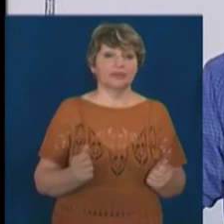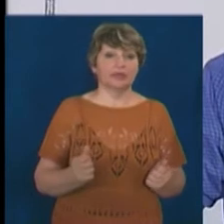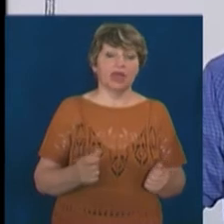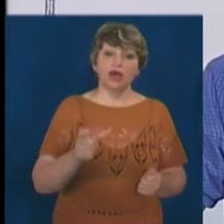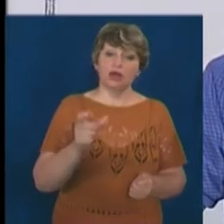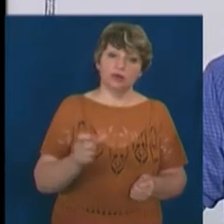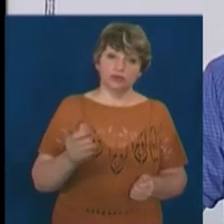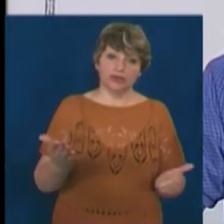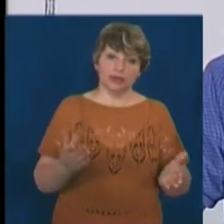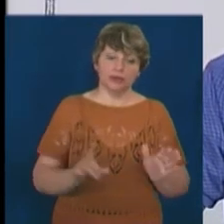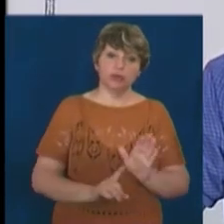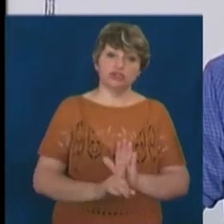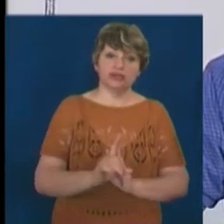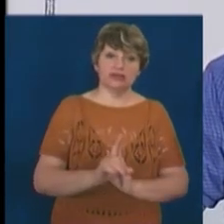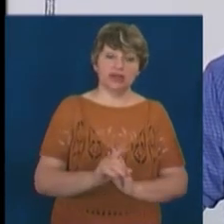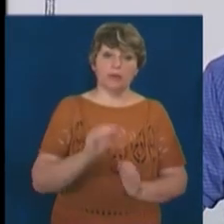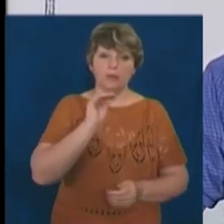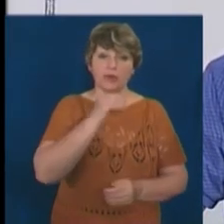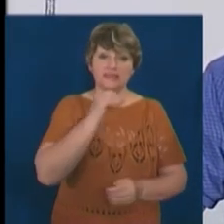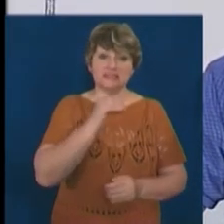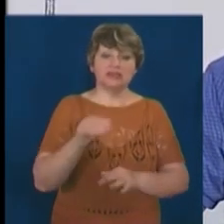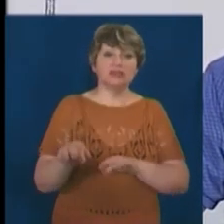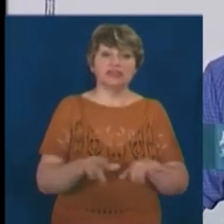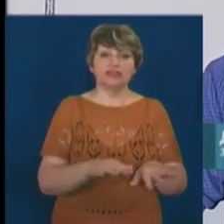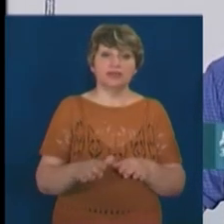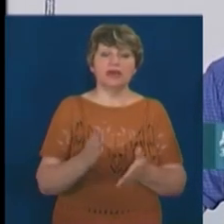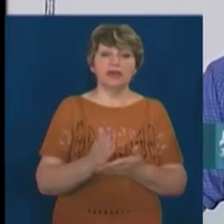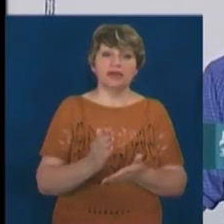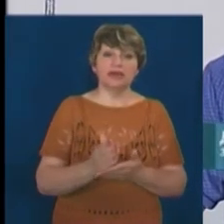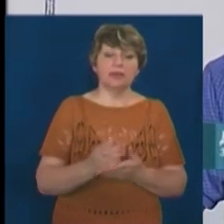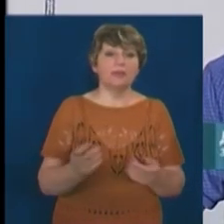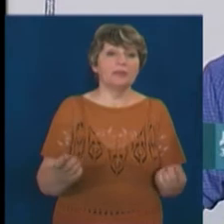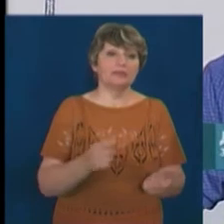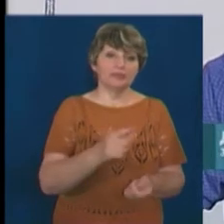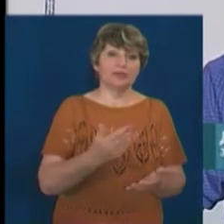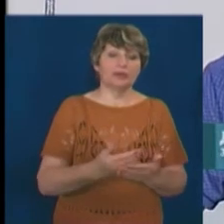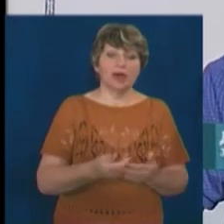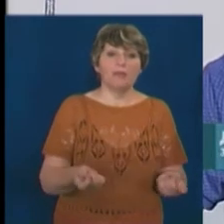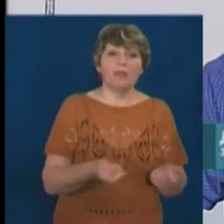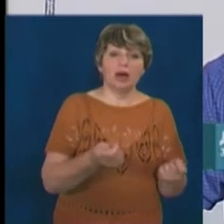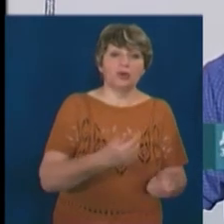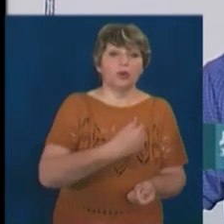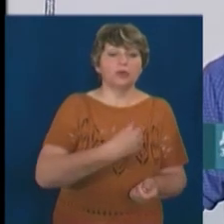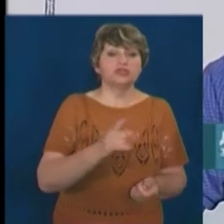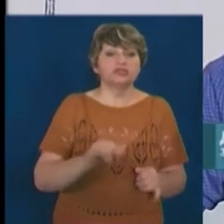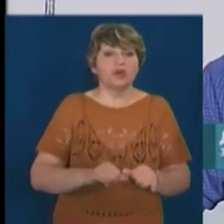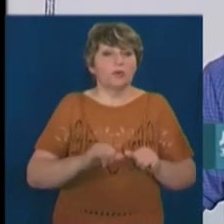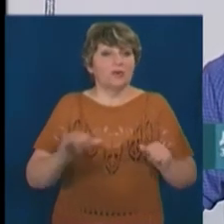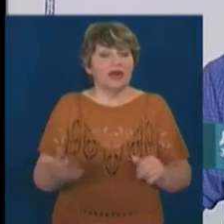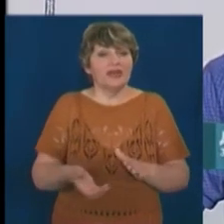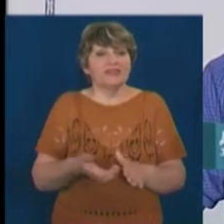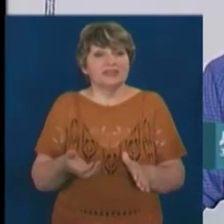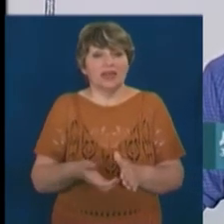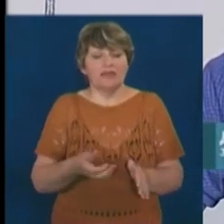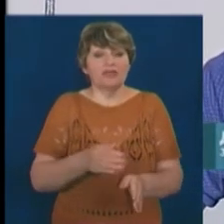Люди, які почали професійну діяльність. І їм цього замало. Їм хочеться чогось більшого. Їм не вистачає